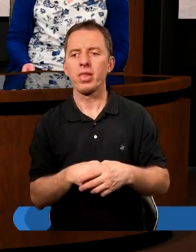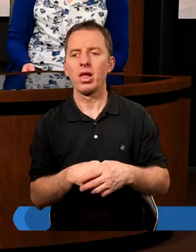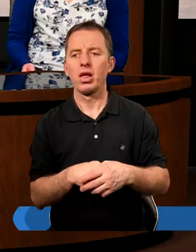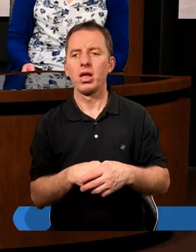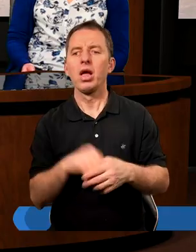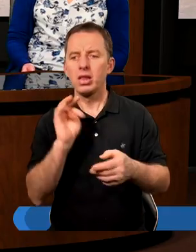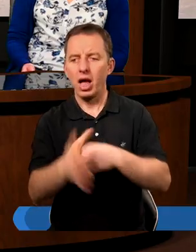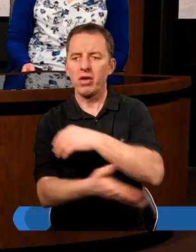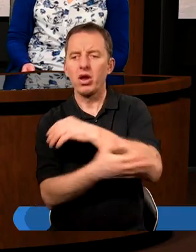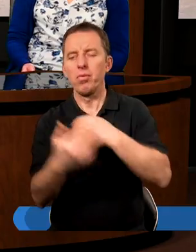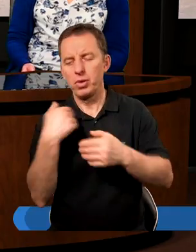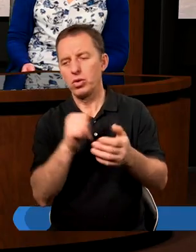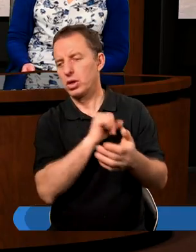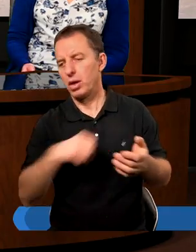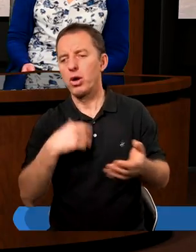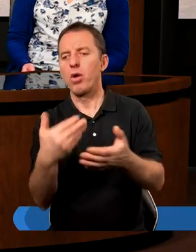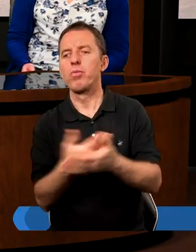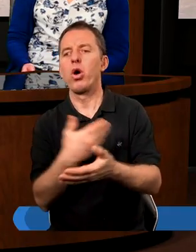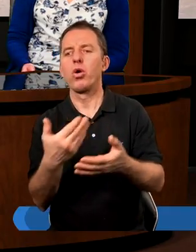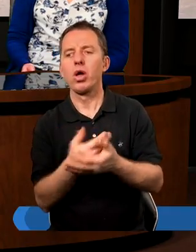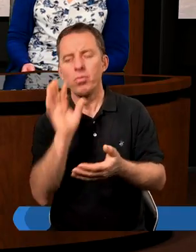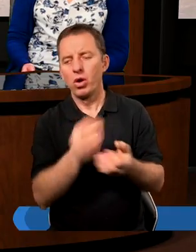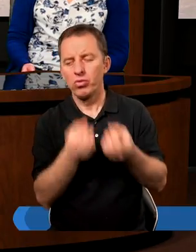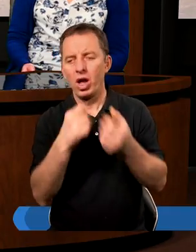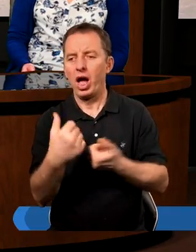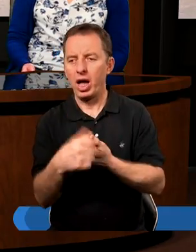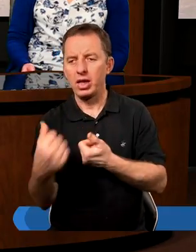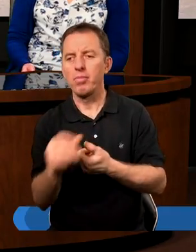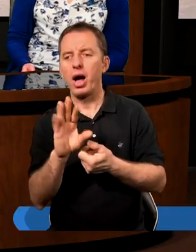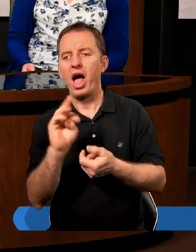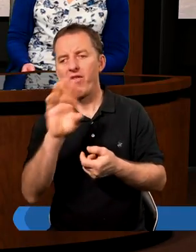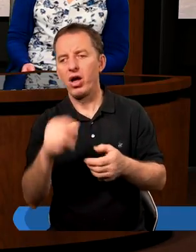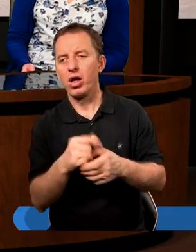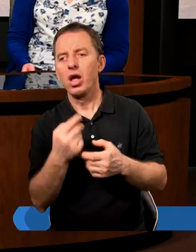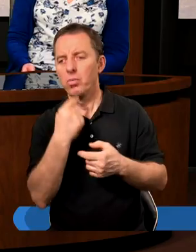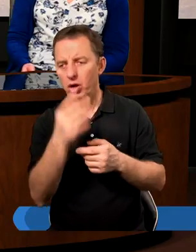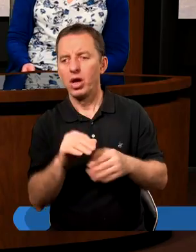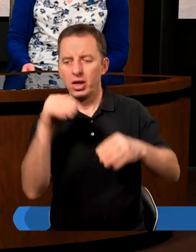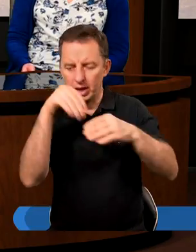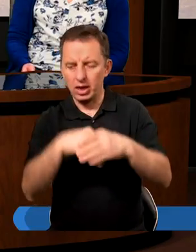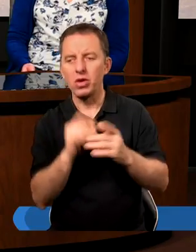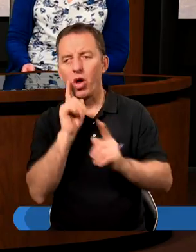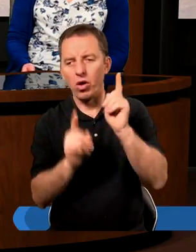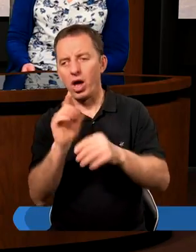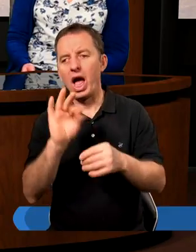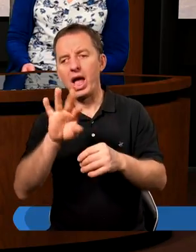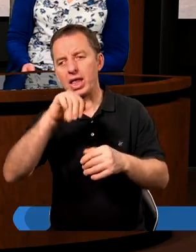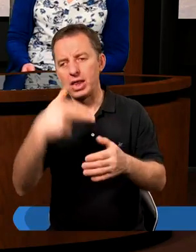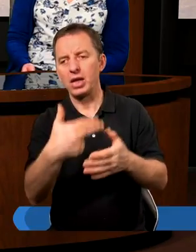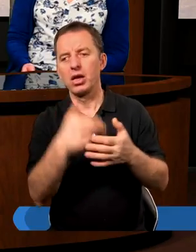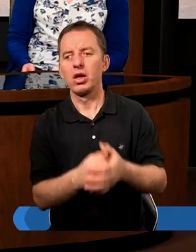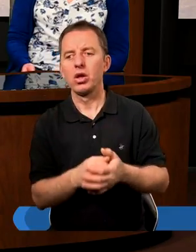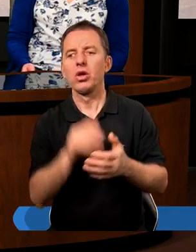I tak w zasadzie było od samego początku. Bóg stworzył Adama i Ewę, jest powiedziane, zasadził ogród Eden